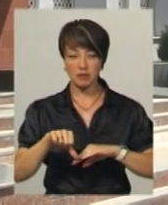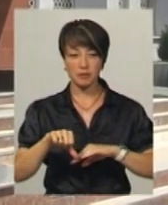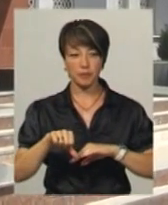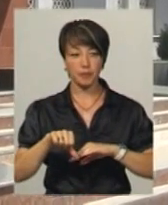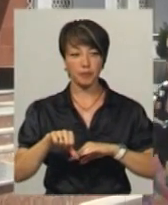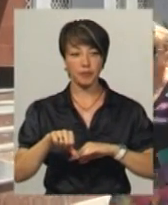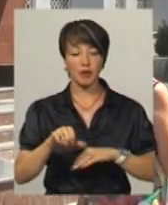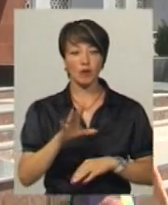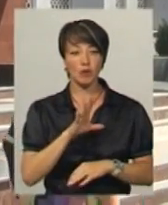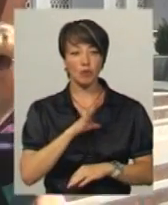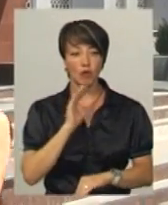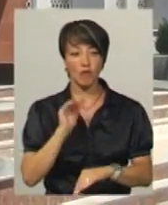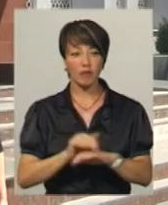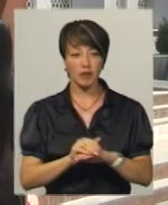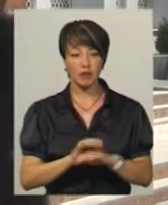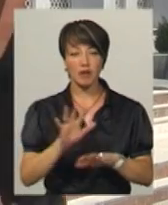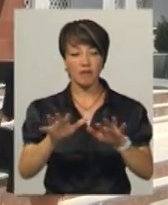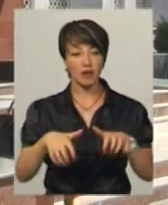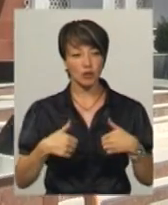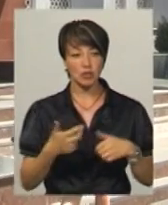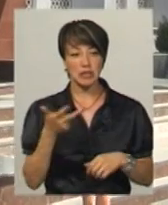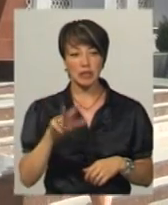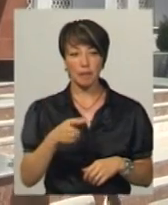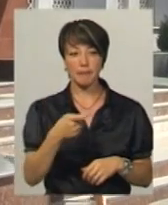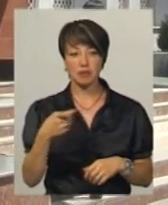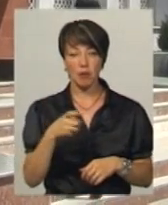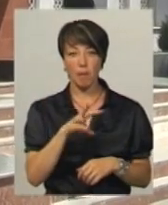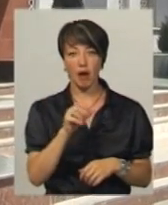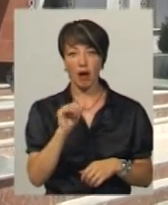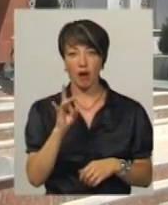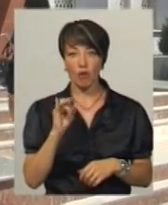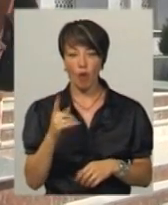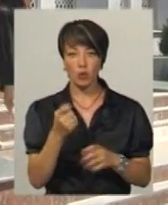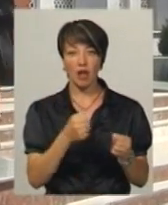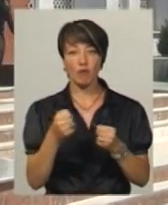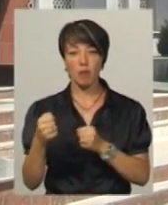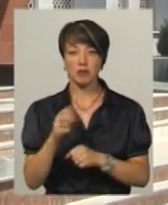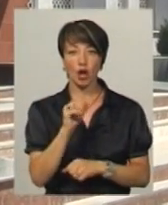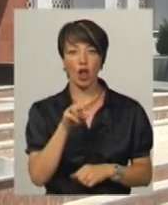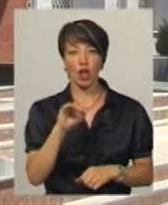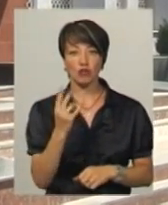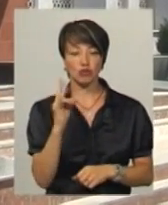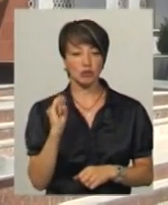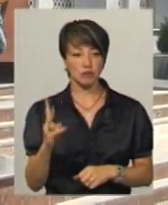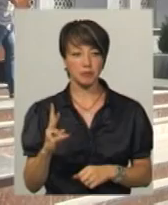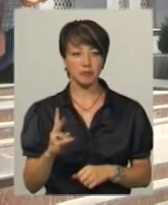було виявлено та вилучено три пістолети системи Макарова та один автомат системи Калашникова.